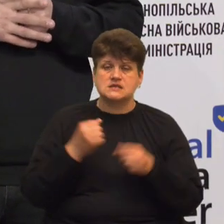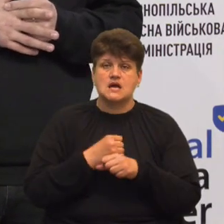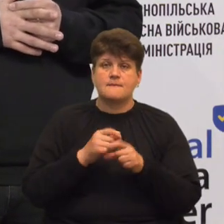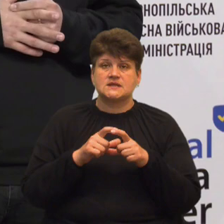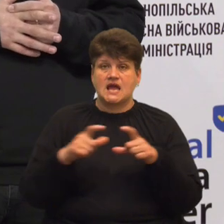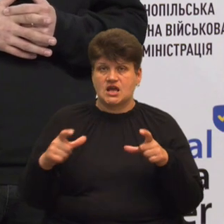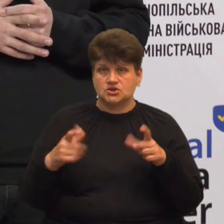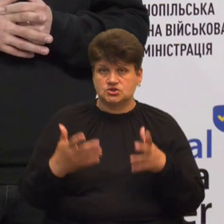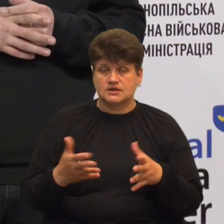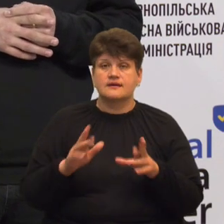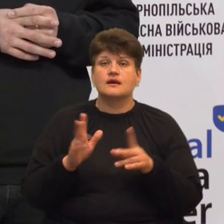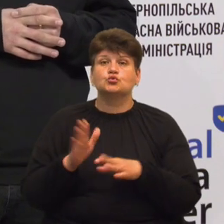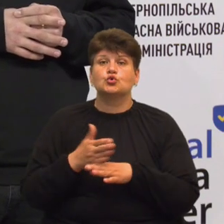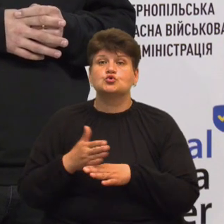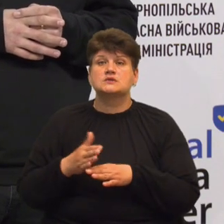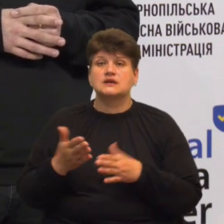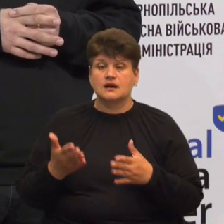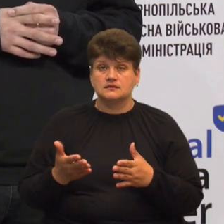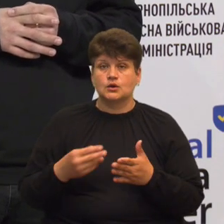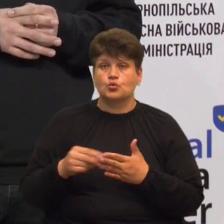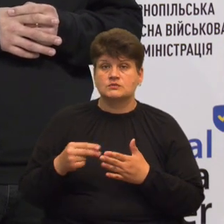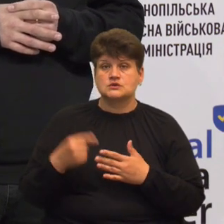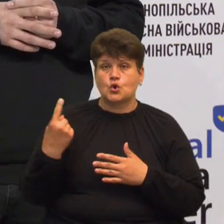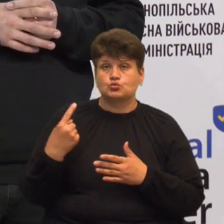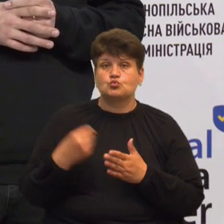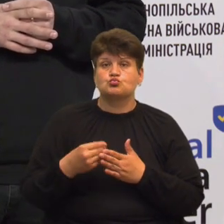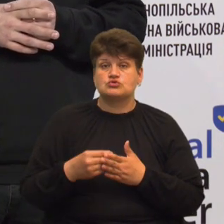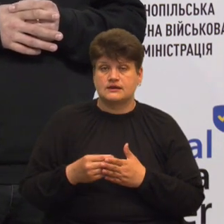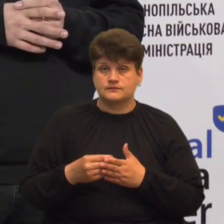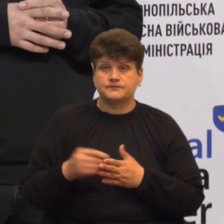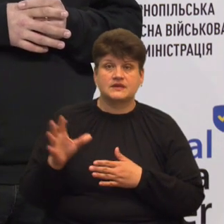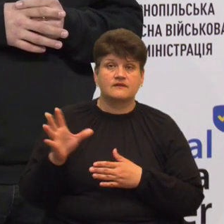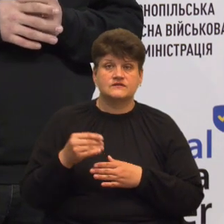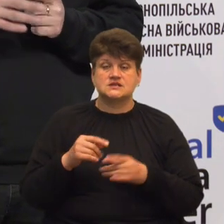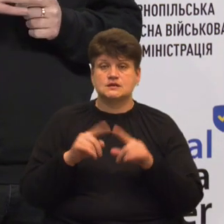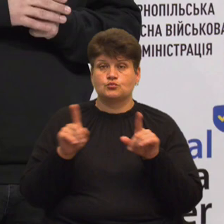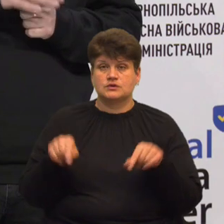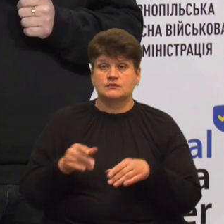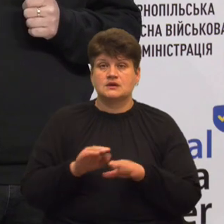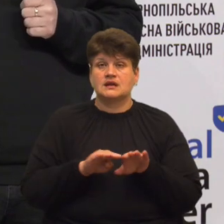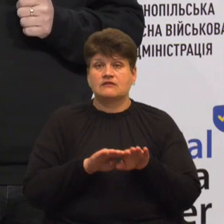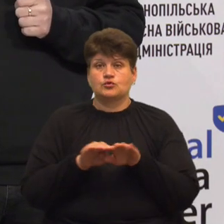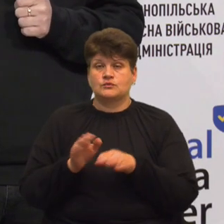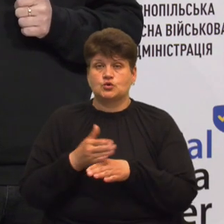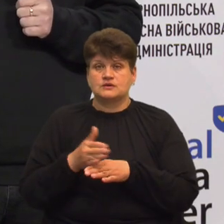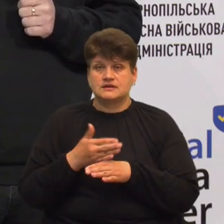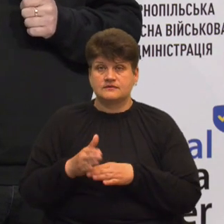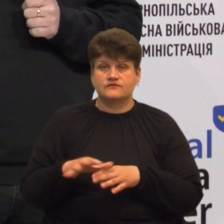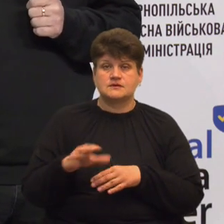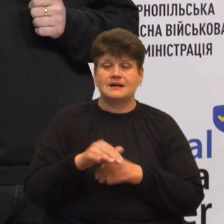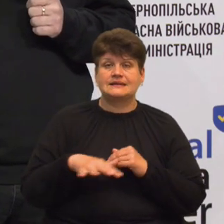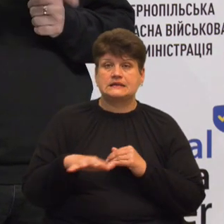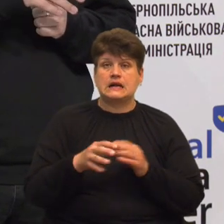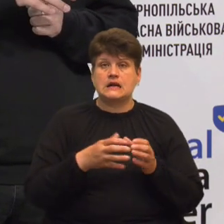як будуть розподілятися потіки, які придбані за кошти обласного бюджету. Всі потіки будуть рівномірно розподілені між усіма територіальними громадами